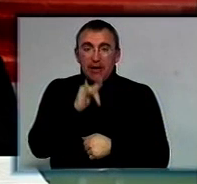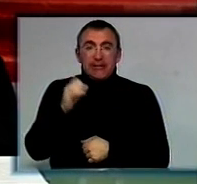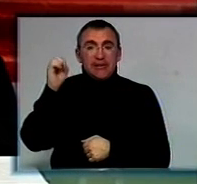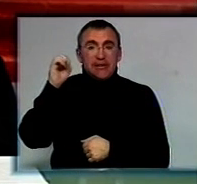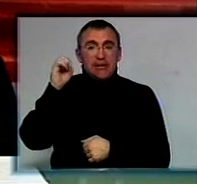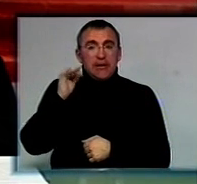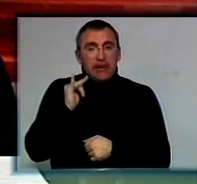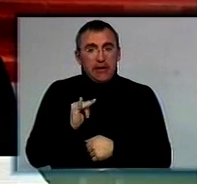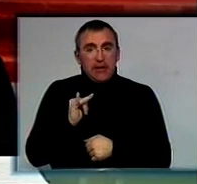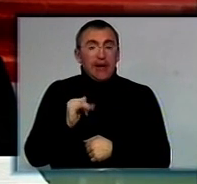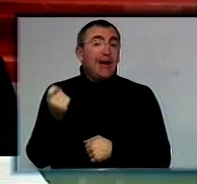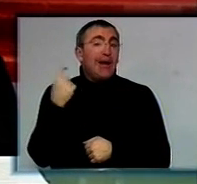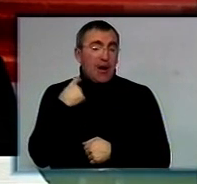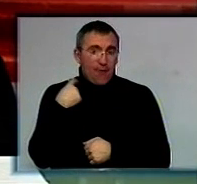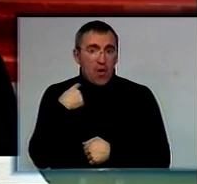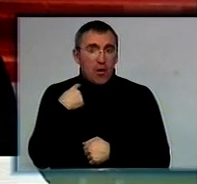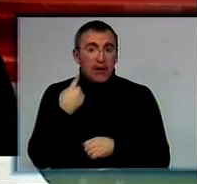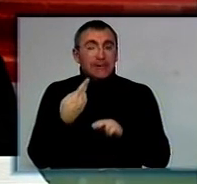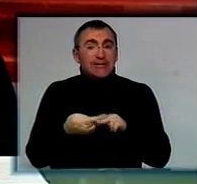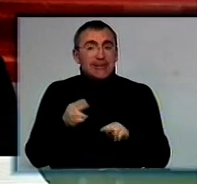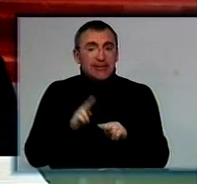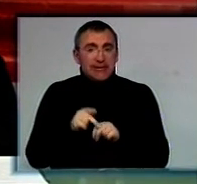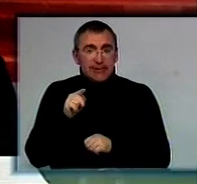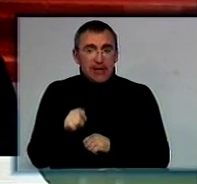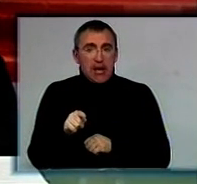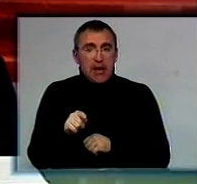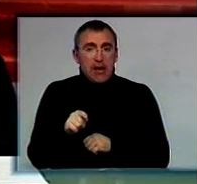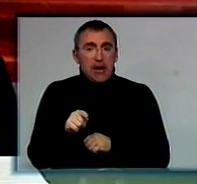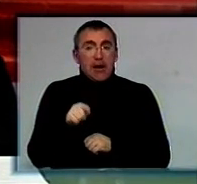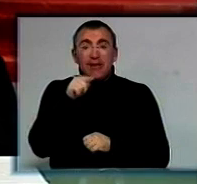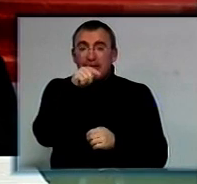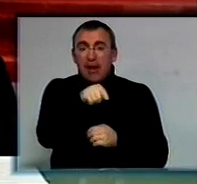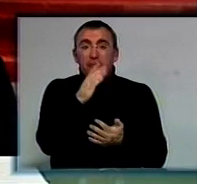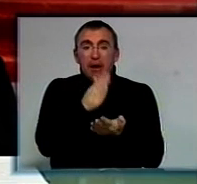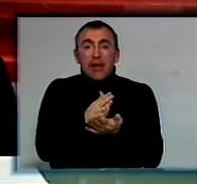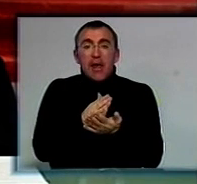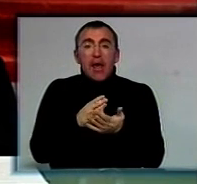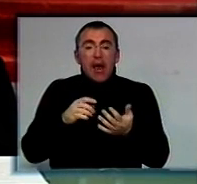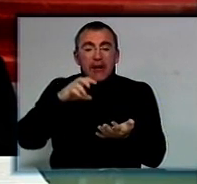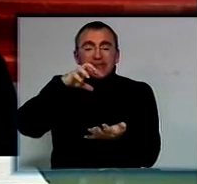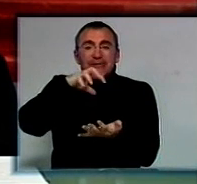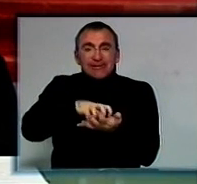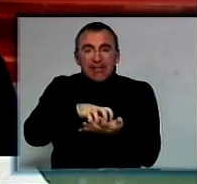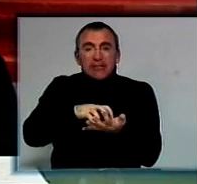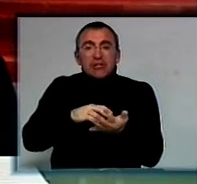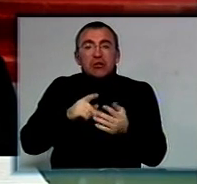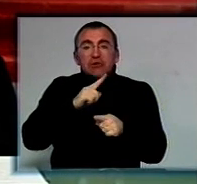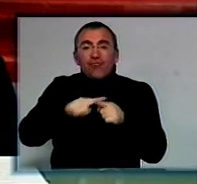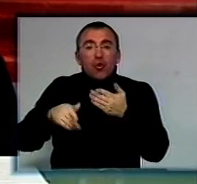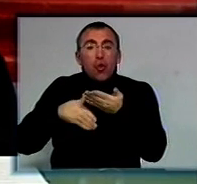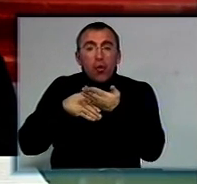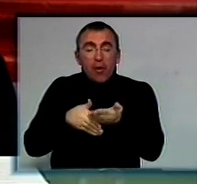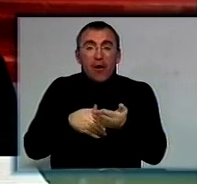Кіровоград, там є станції швидкої допомоги. В інших